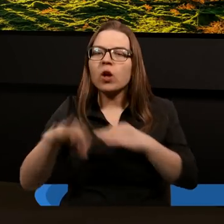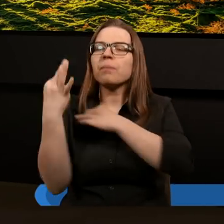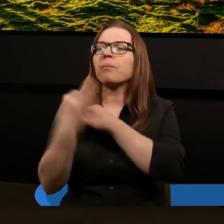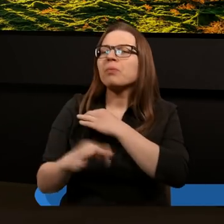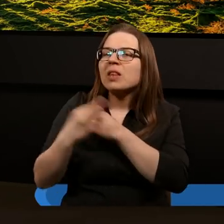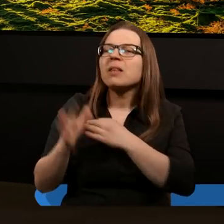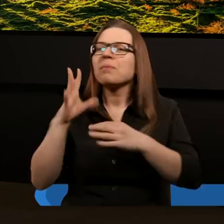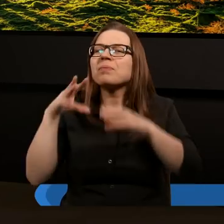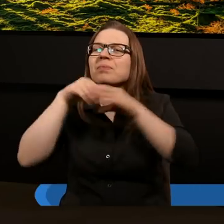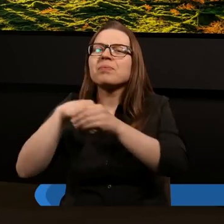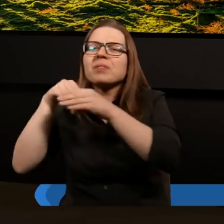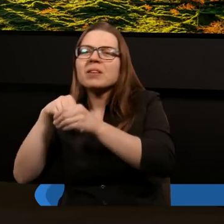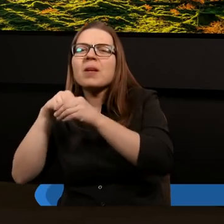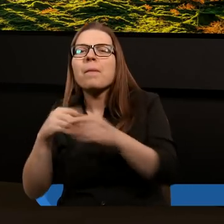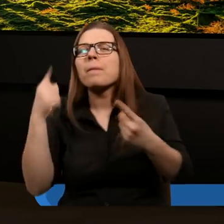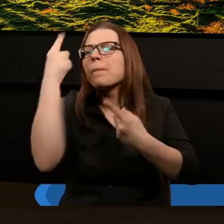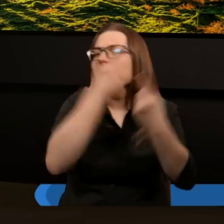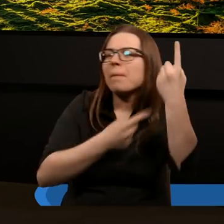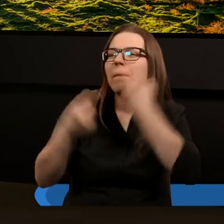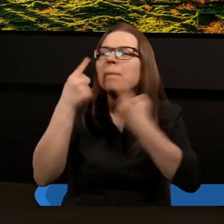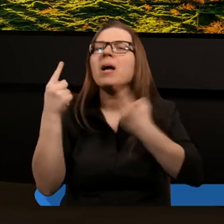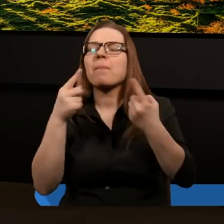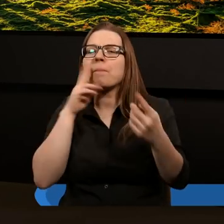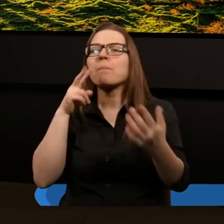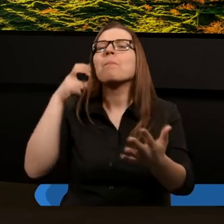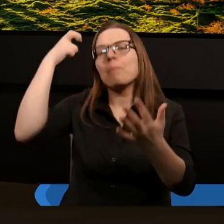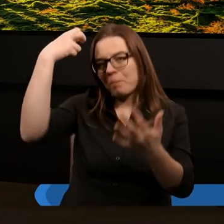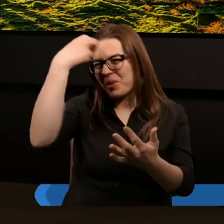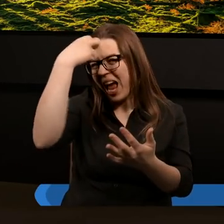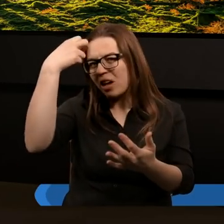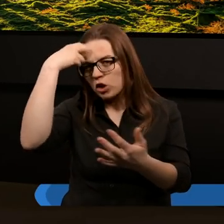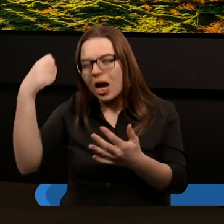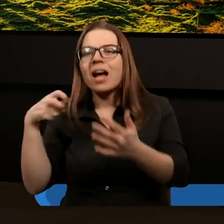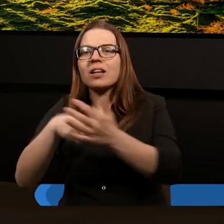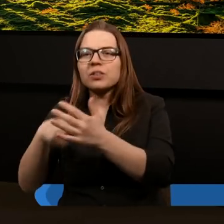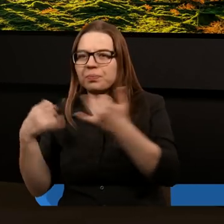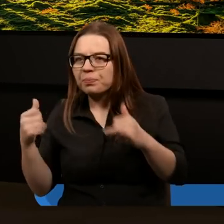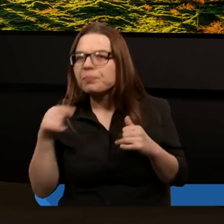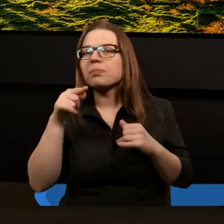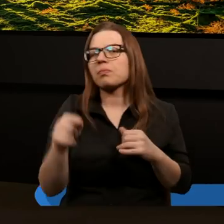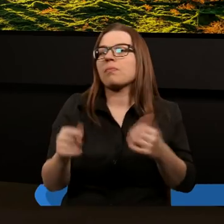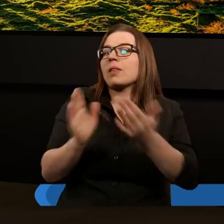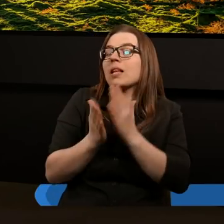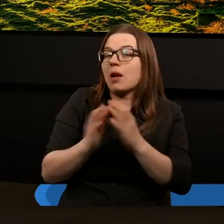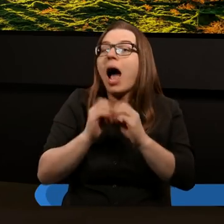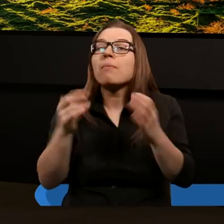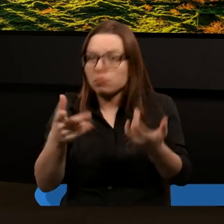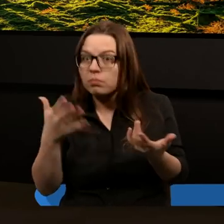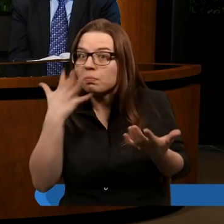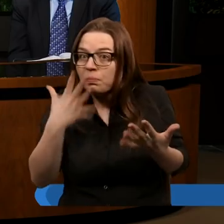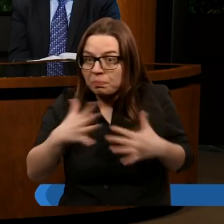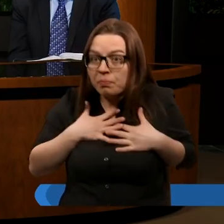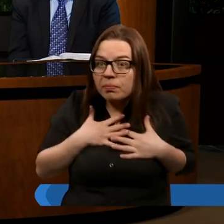zawarte myśli związane z tak zwanymi pieczęciami. Czy pasjonuje Was Księga Apokalipsy?